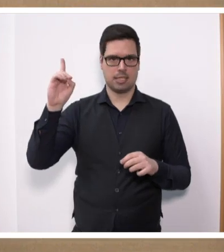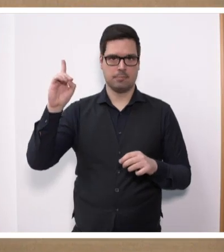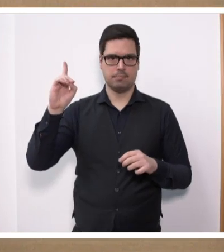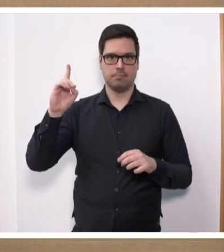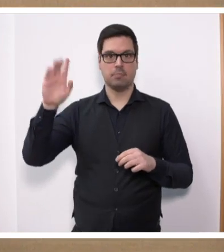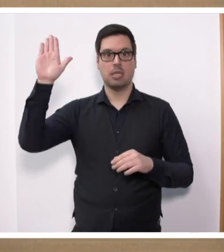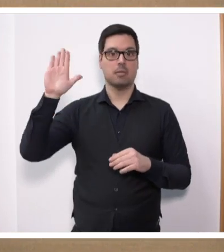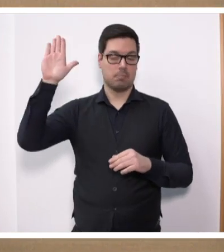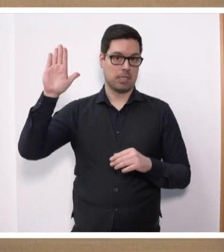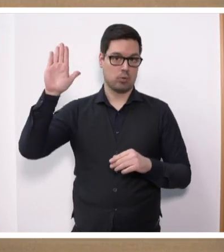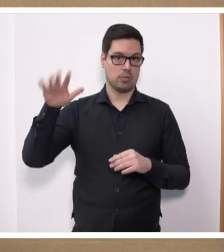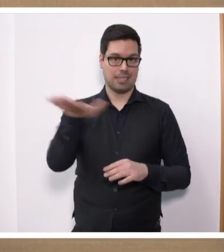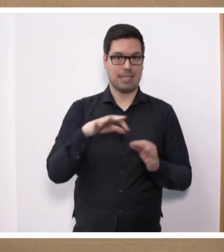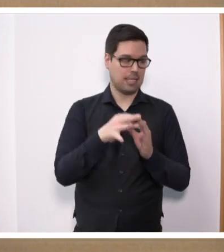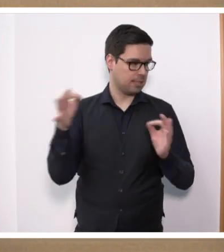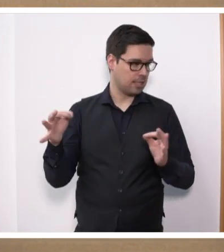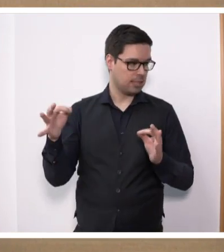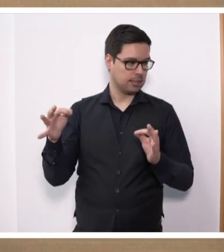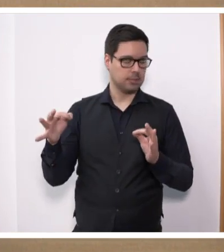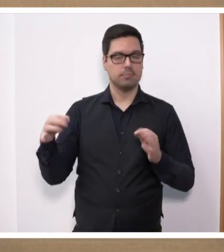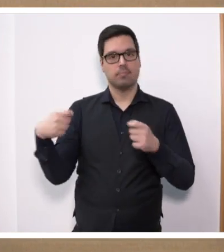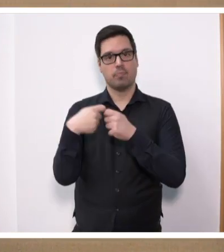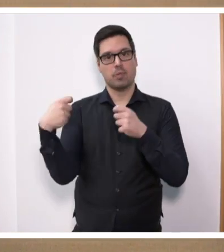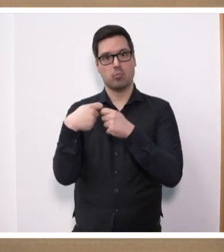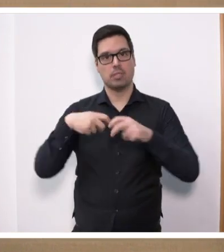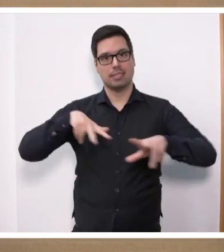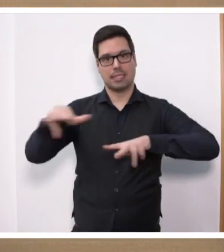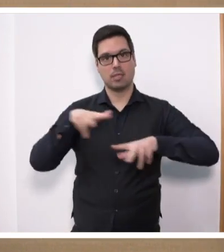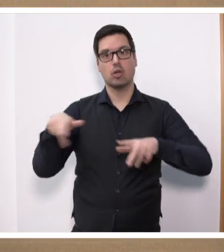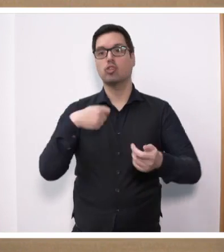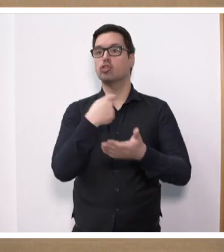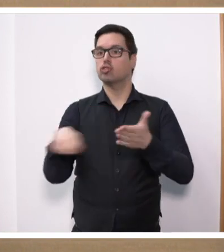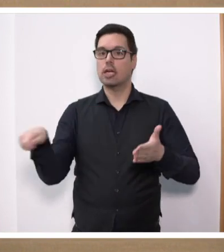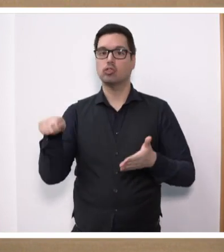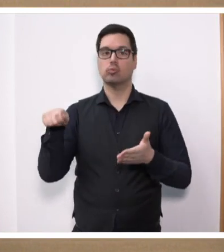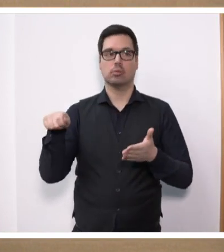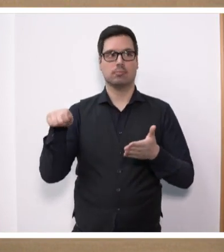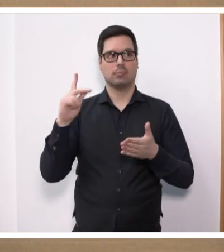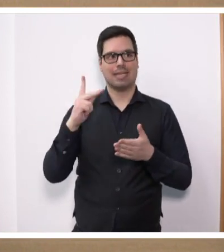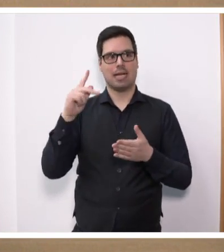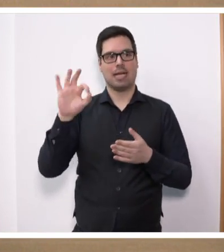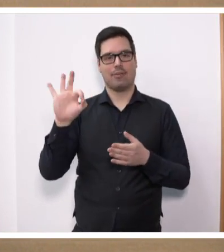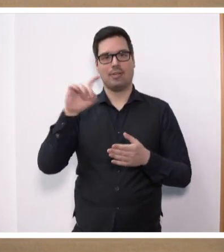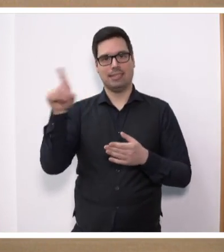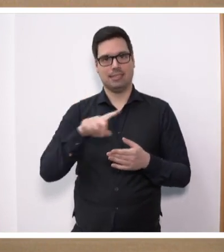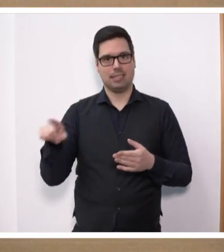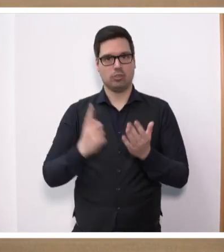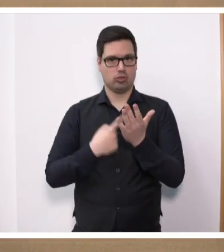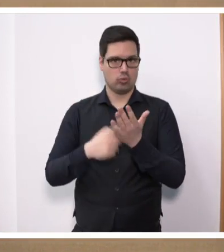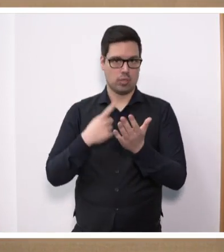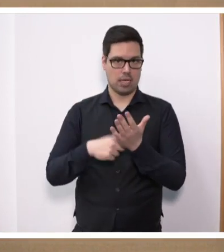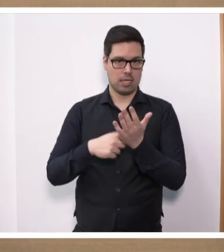begrüßt der Landtag des Saarlandes, dass die Bundesregierung die Streichung der Kfz-Steuerbefreiung für die Landwirtschaft zurückgenommen hat und der Wegfall der